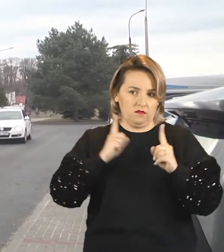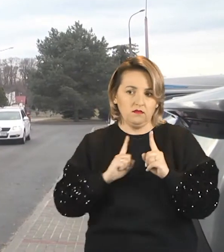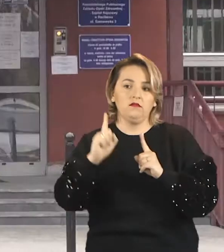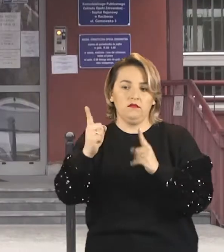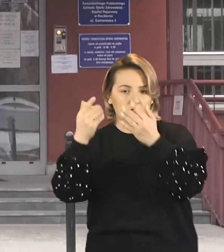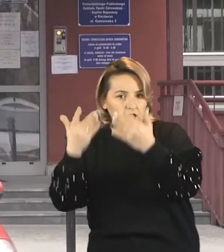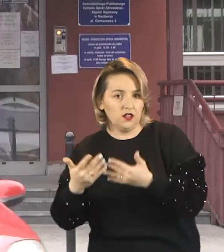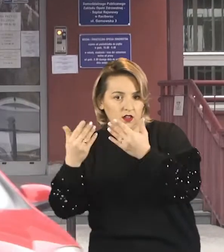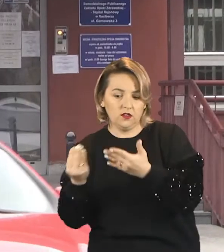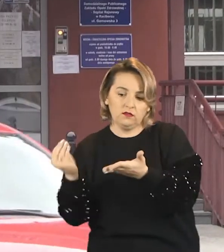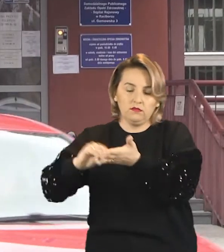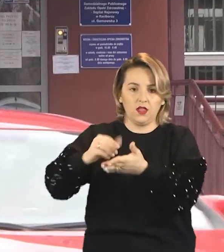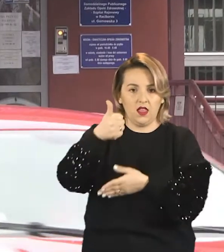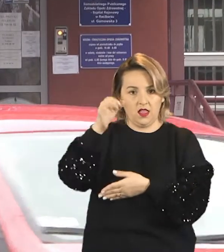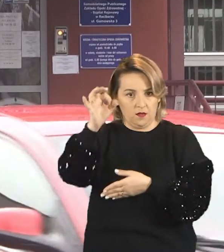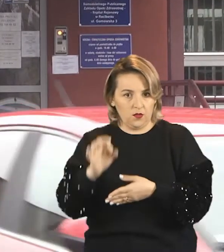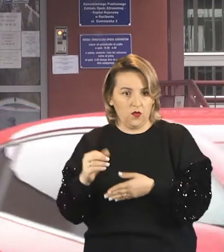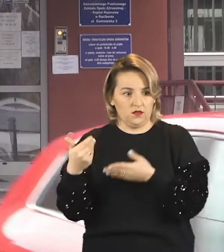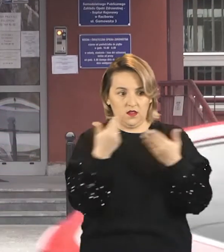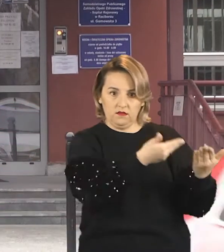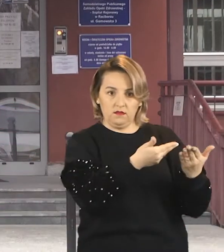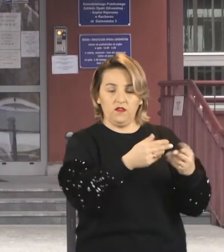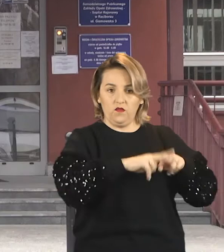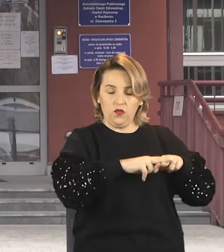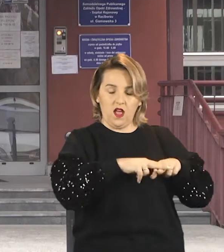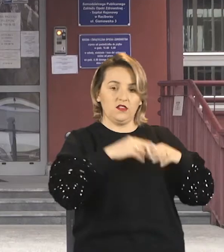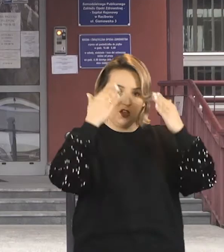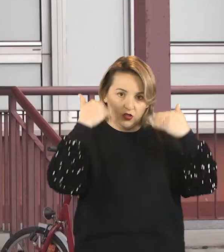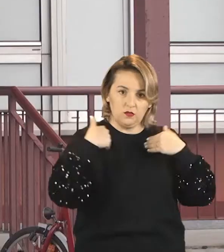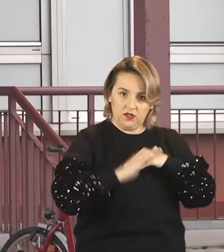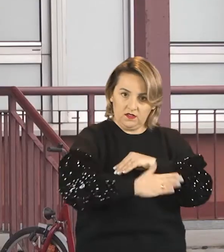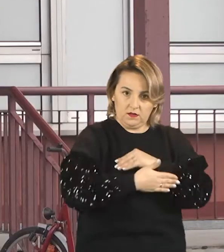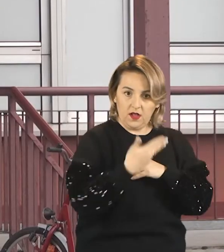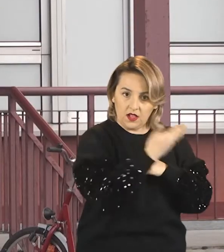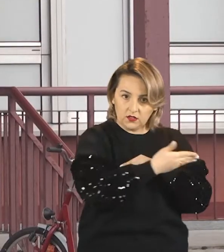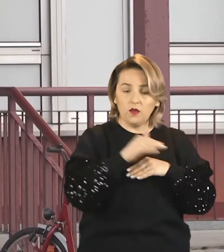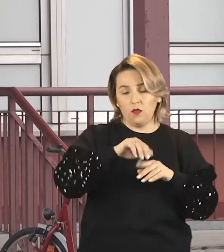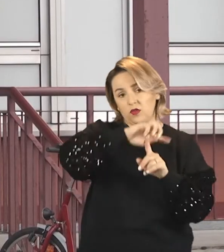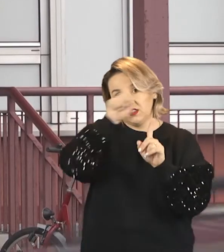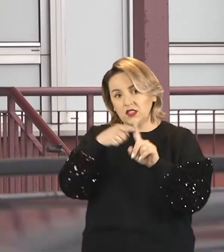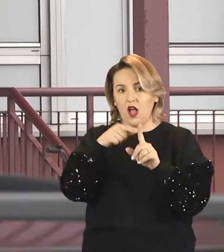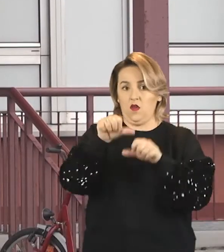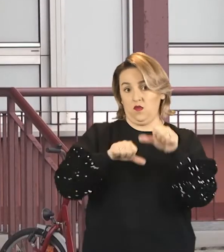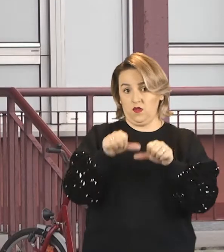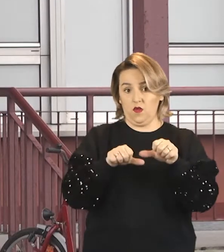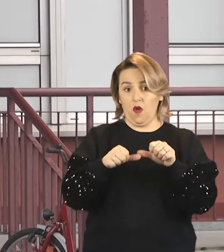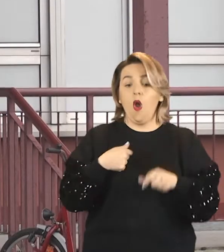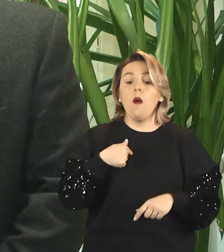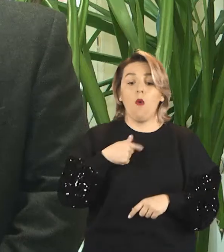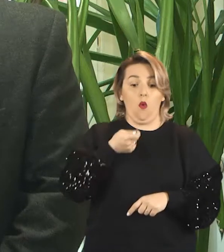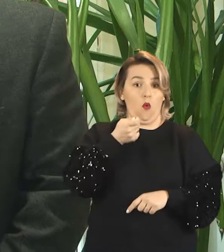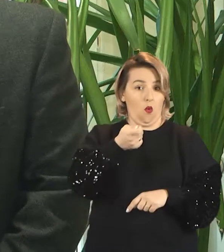przerasta możliwości organizacji. Mimo to fundacja na rzecz szpitala liczy na wsparcie, także te płynące w ciągu całego roku.